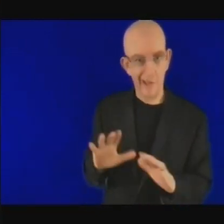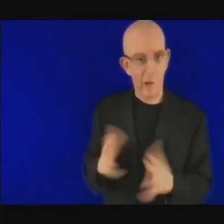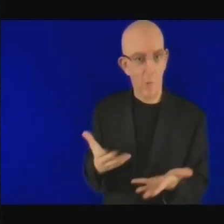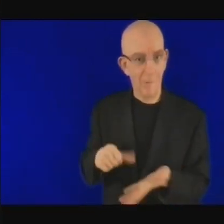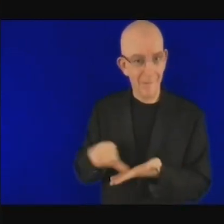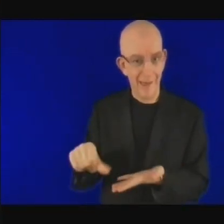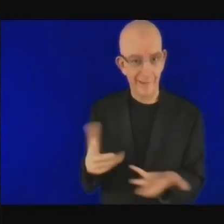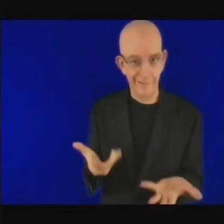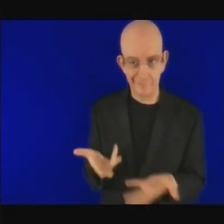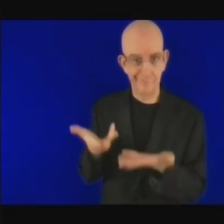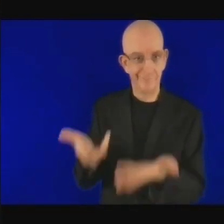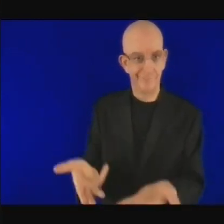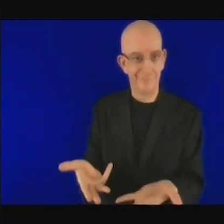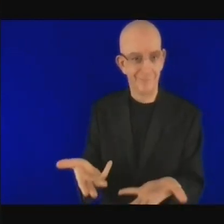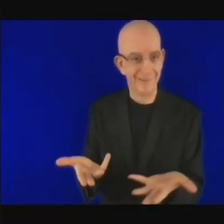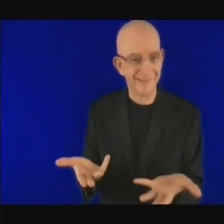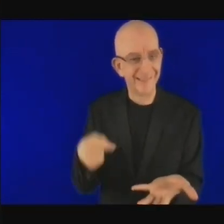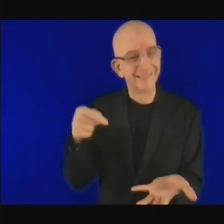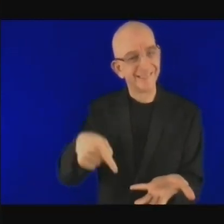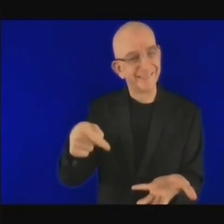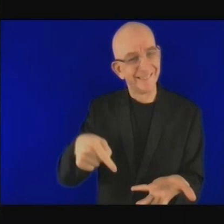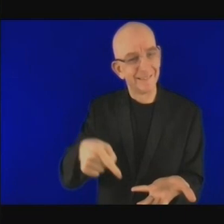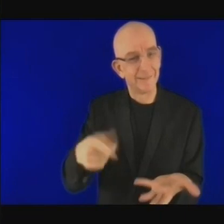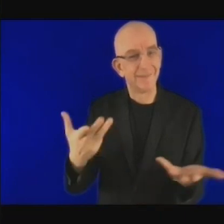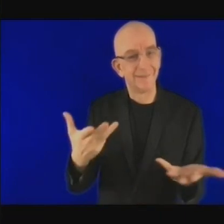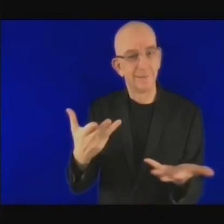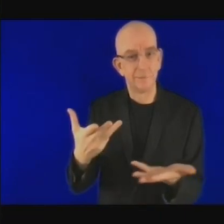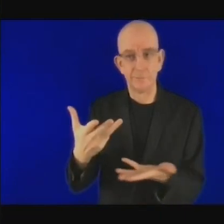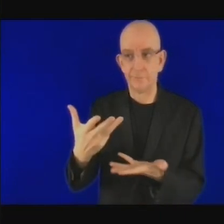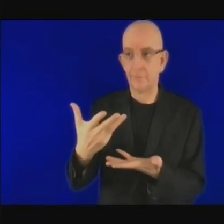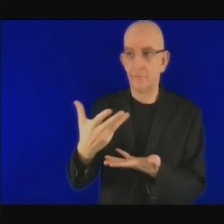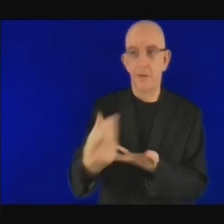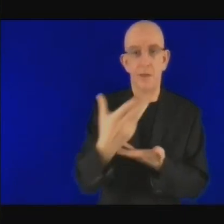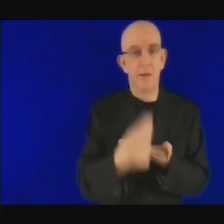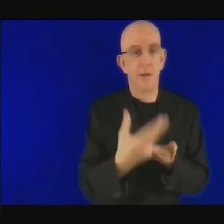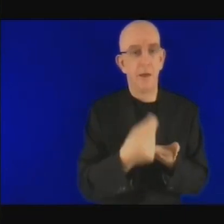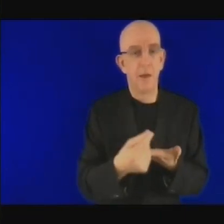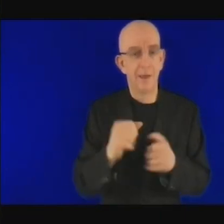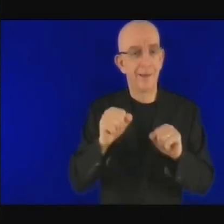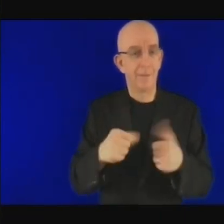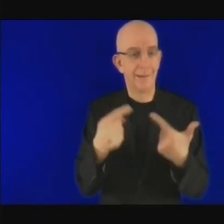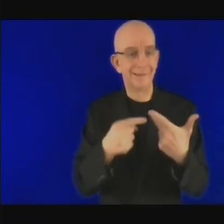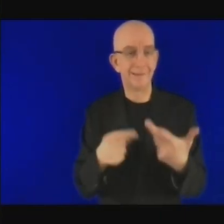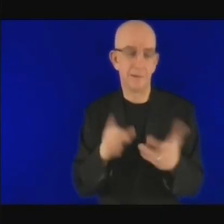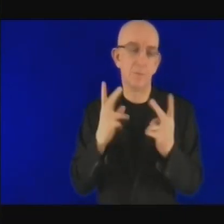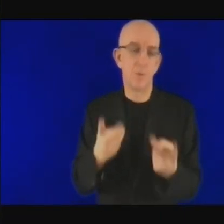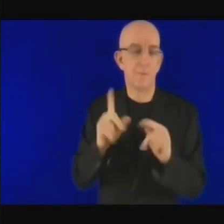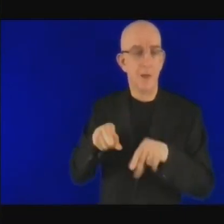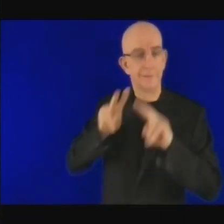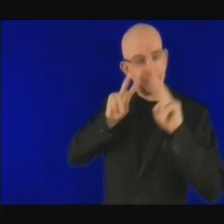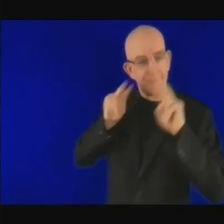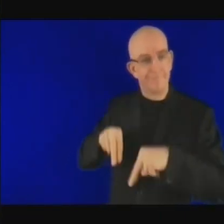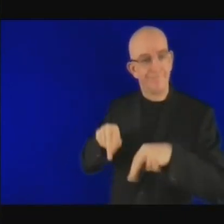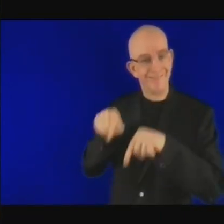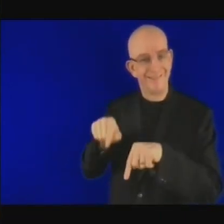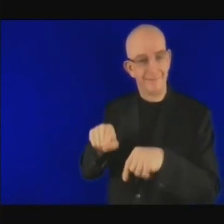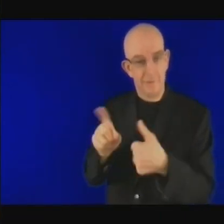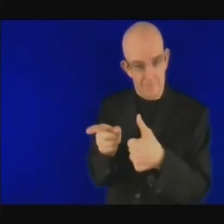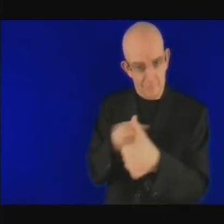c'est le premier facteur pour les capacités d'absorption.'est la viabilité financière du secteur énergétique.